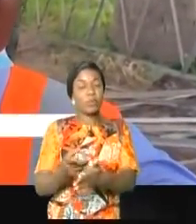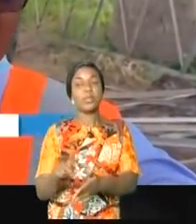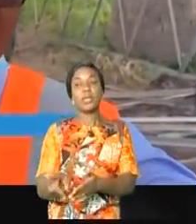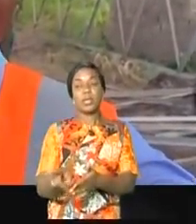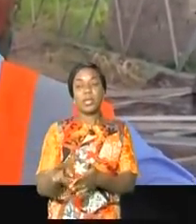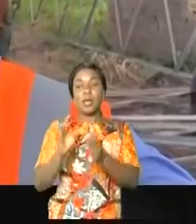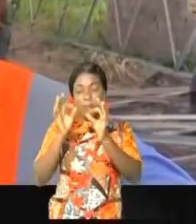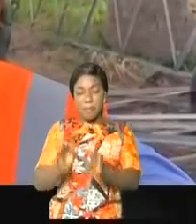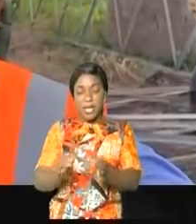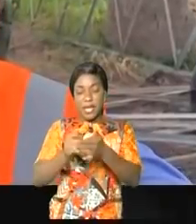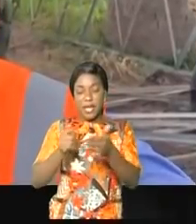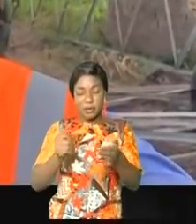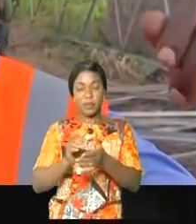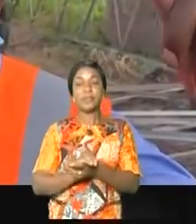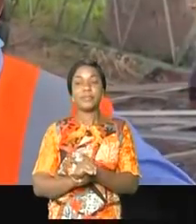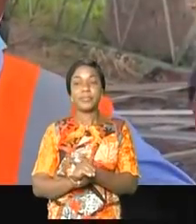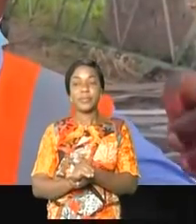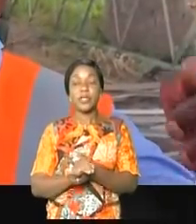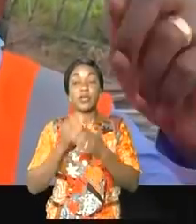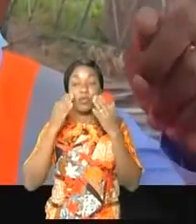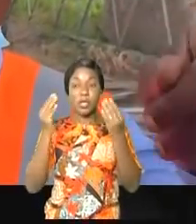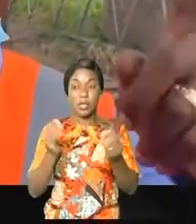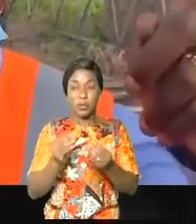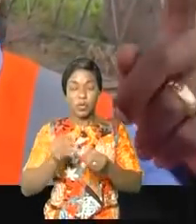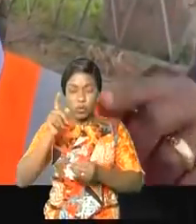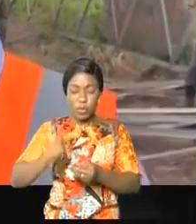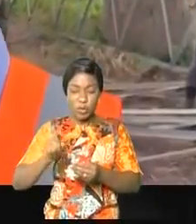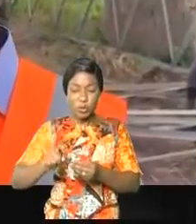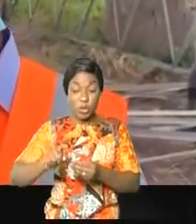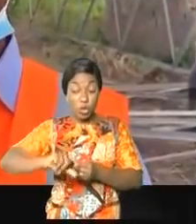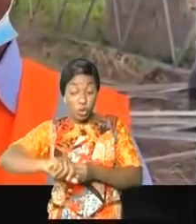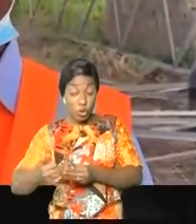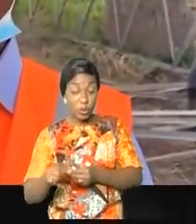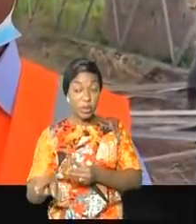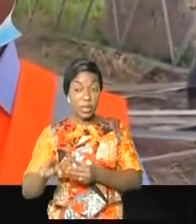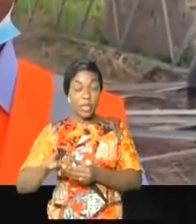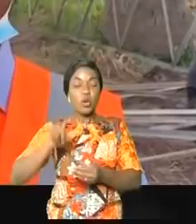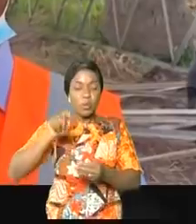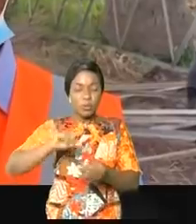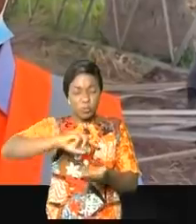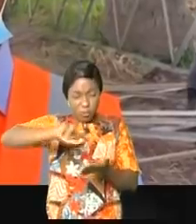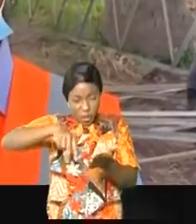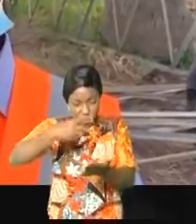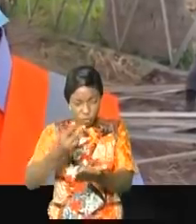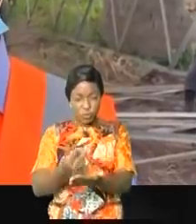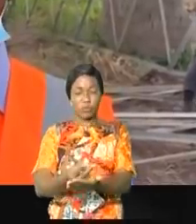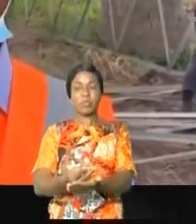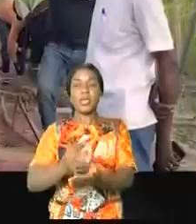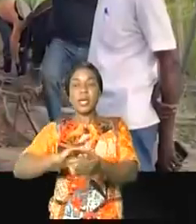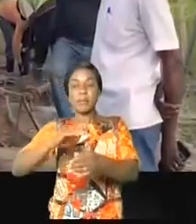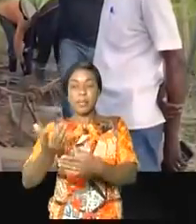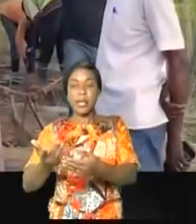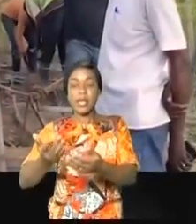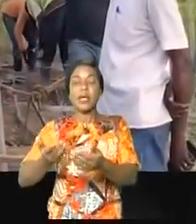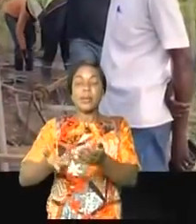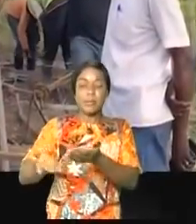sérieusement. Ce pylône-là nécessite qu'il soit d'abord couché par terre pour son redressement.